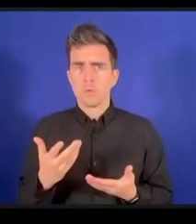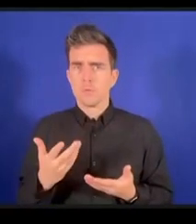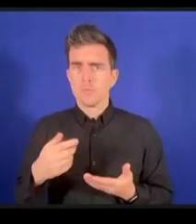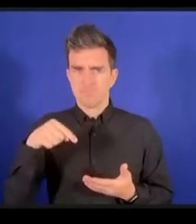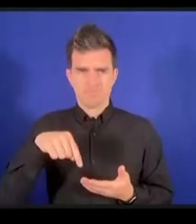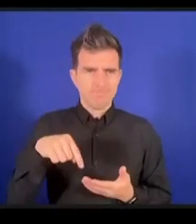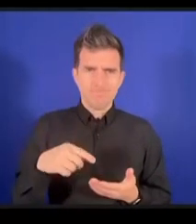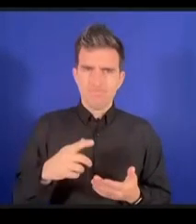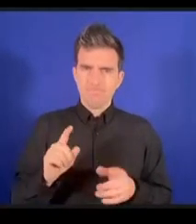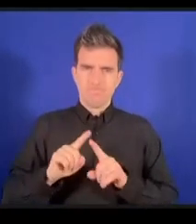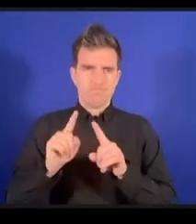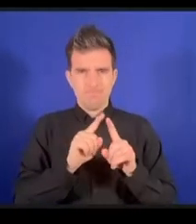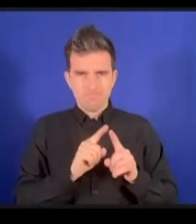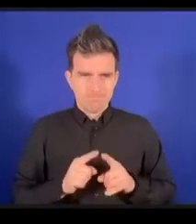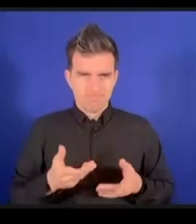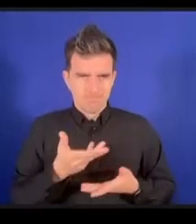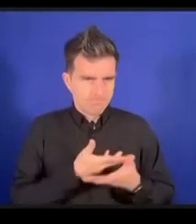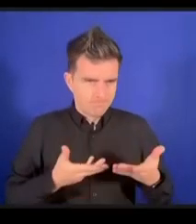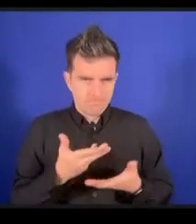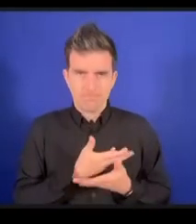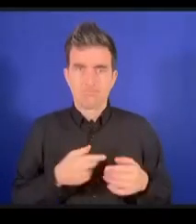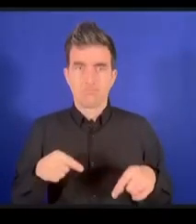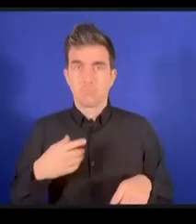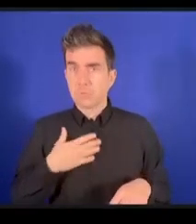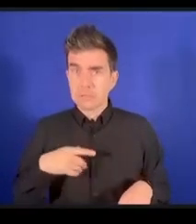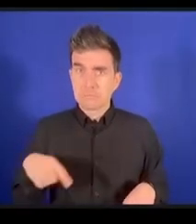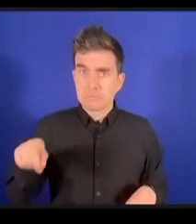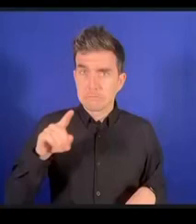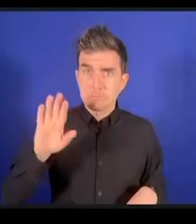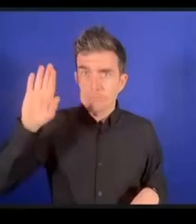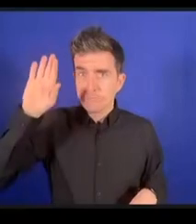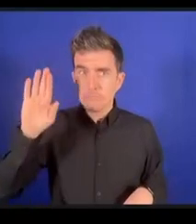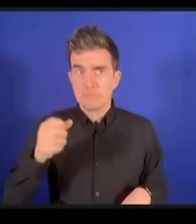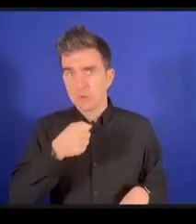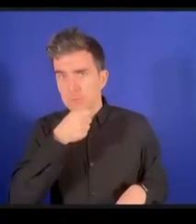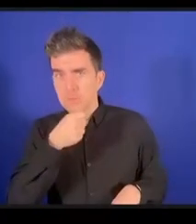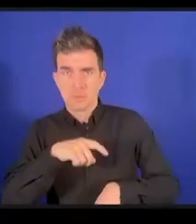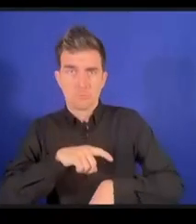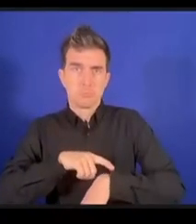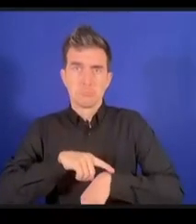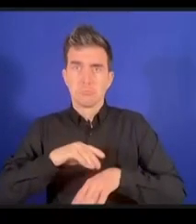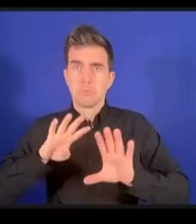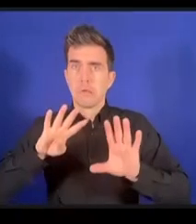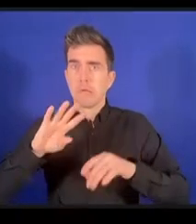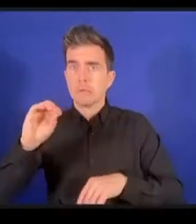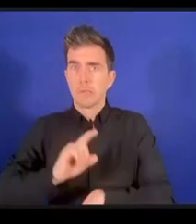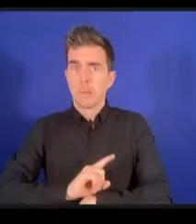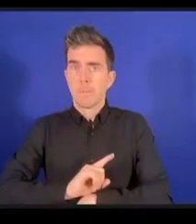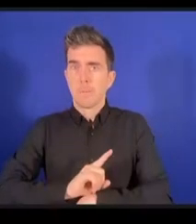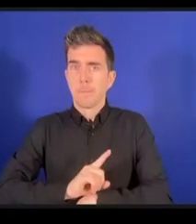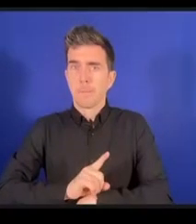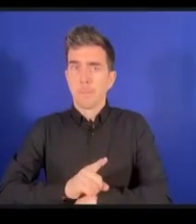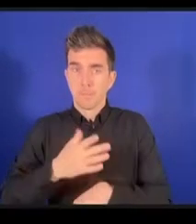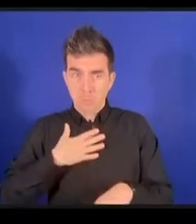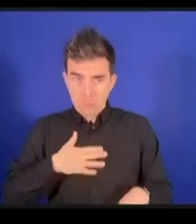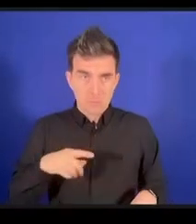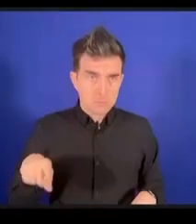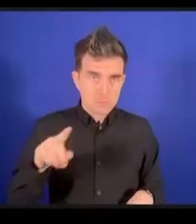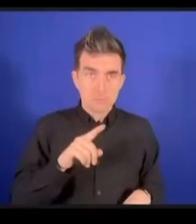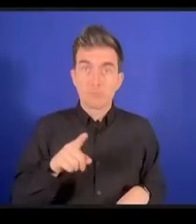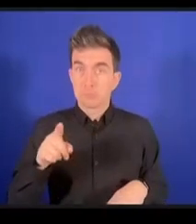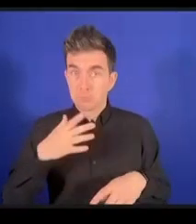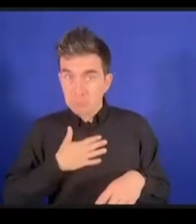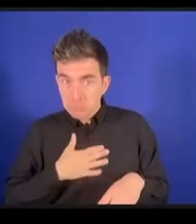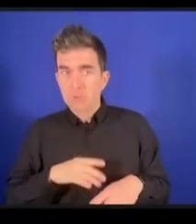pour se saisir des 90 secondes que nous vous offrons si c'est le cas n'hésitez pas à vous approcher du micro